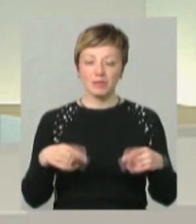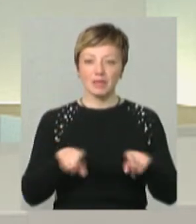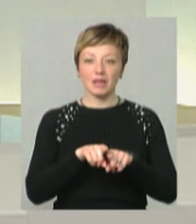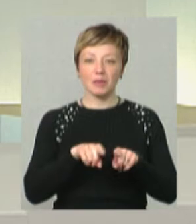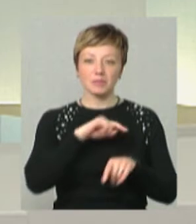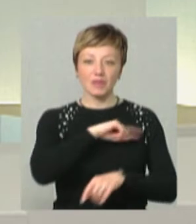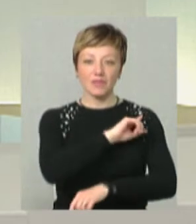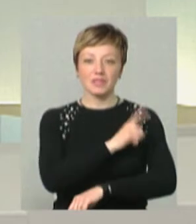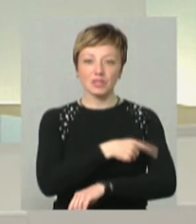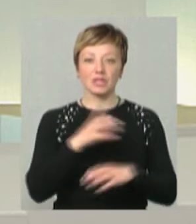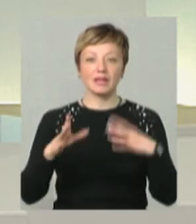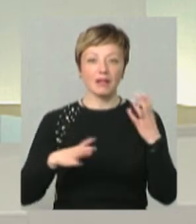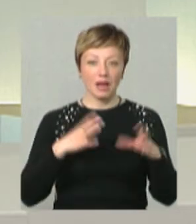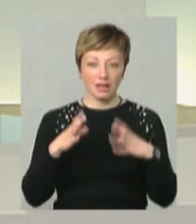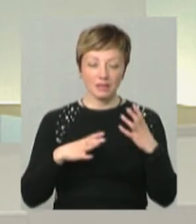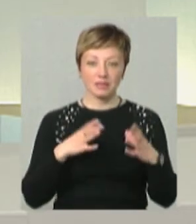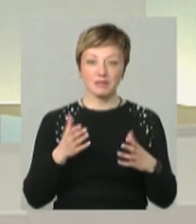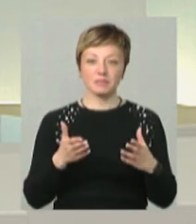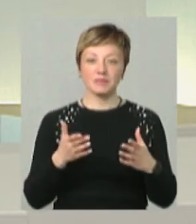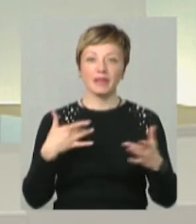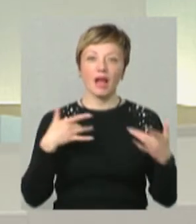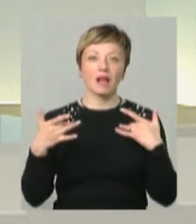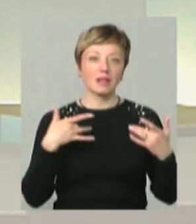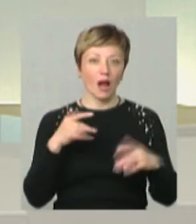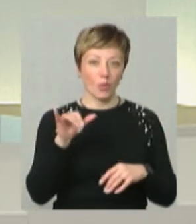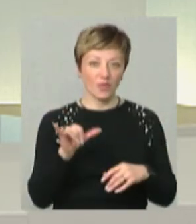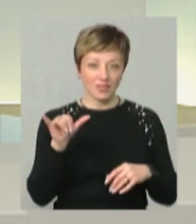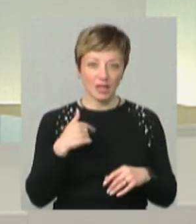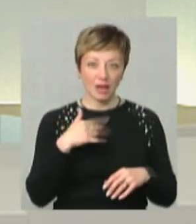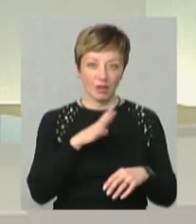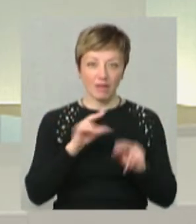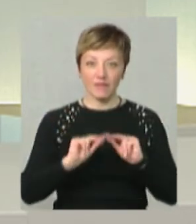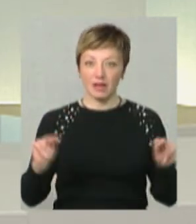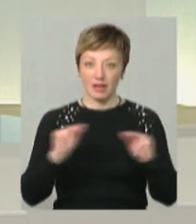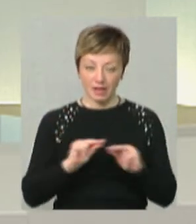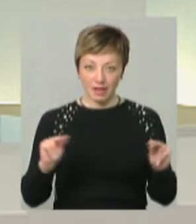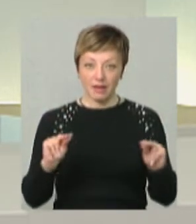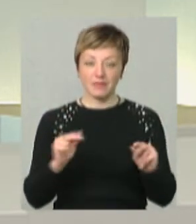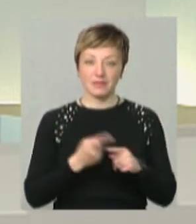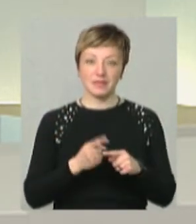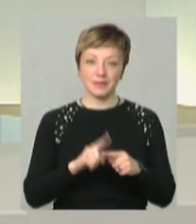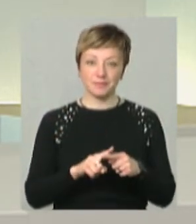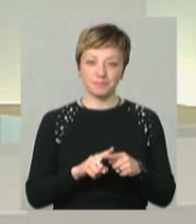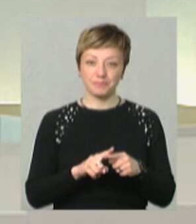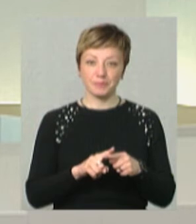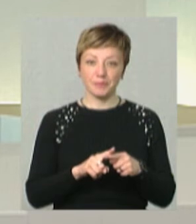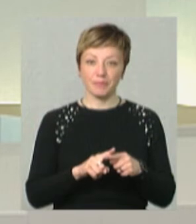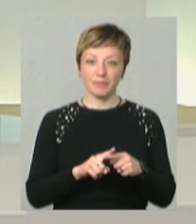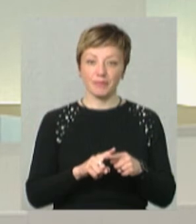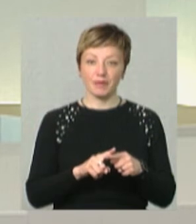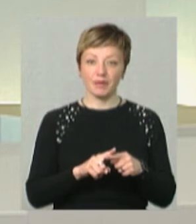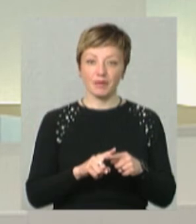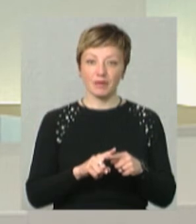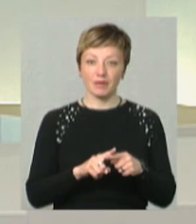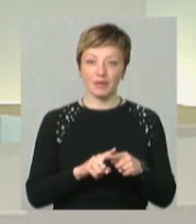психофізичних тренингах, в тих театральних вишах, які я викладав, яких це КНУКІМ